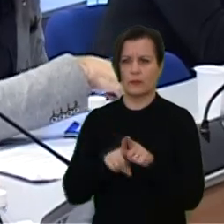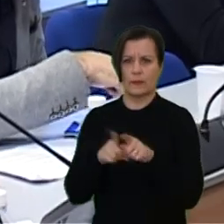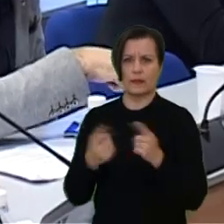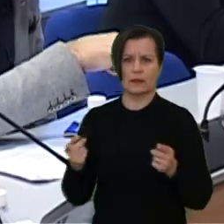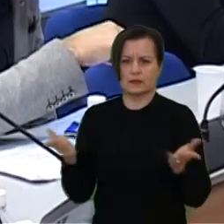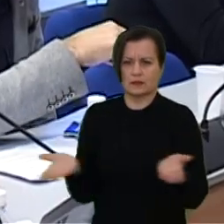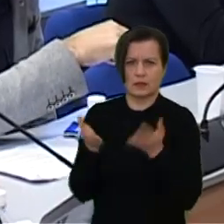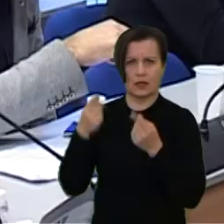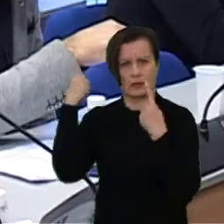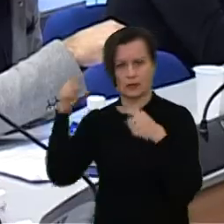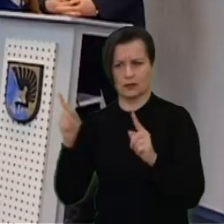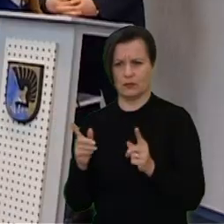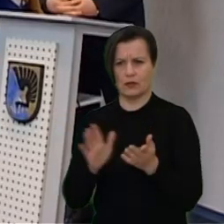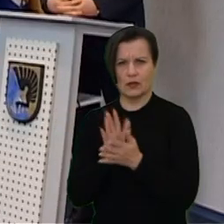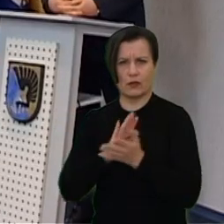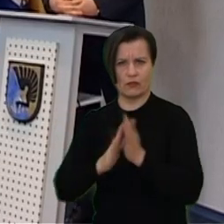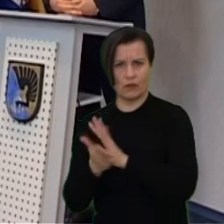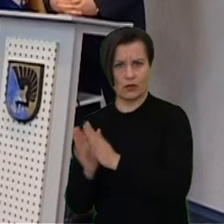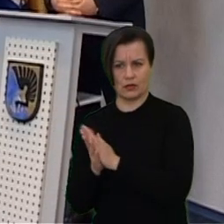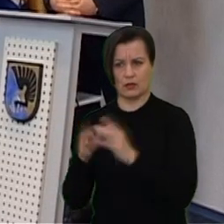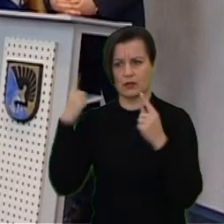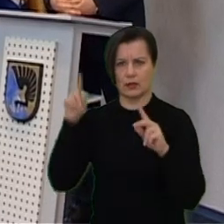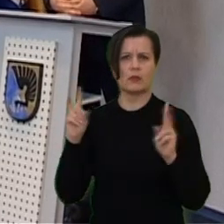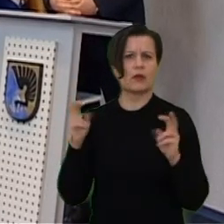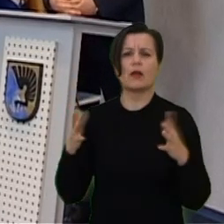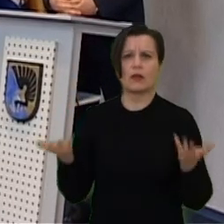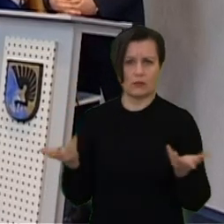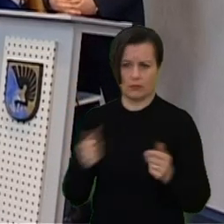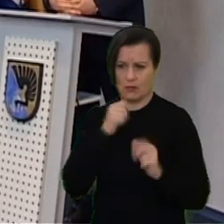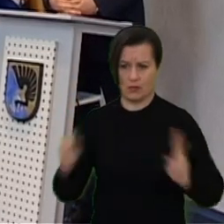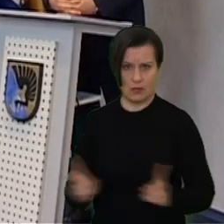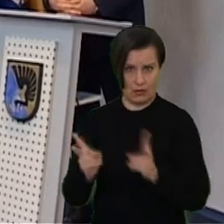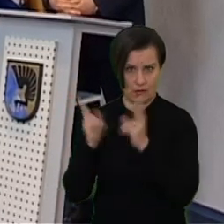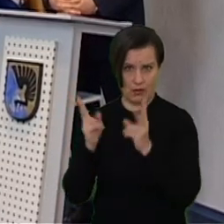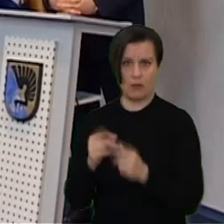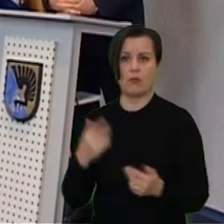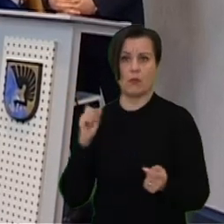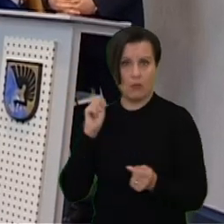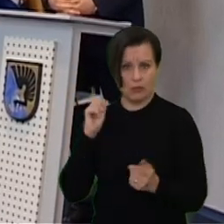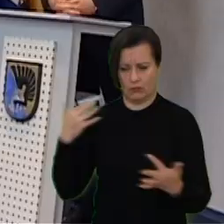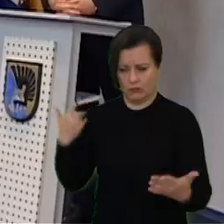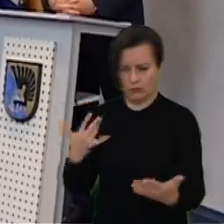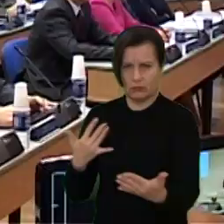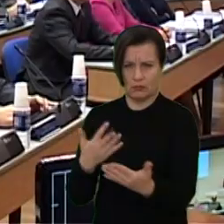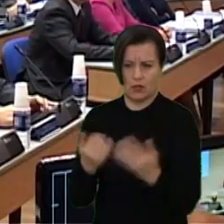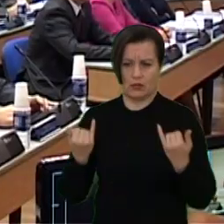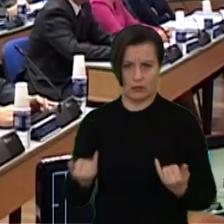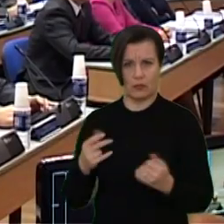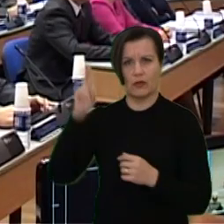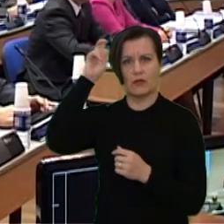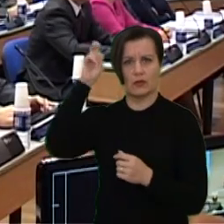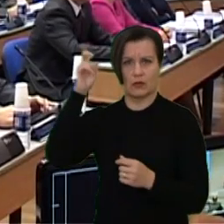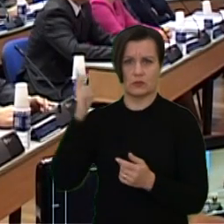skatintų kitaip tvarkyti atlikas, o tas kitaip tai turėjo būti jos deginamos. Dėja, iki šios dienos vyriausybė taip ir